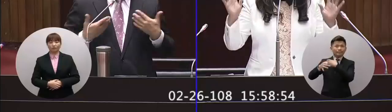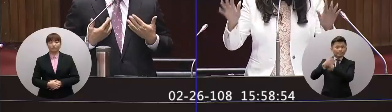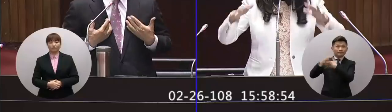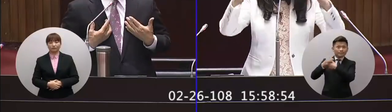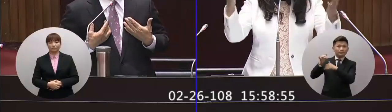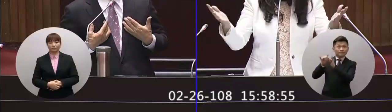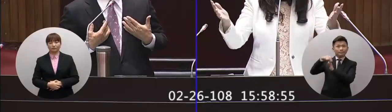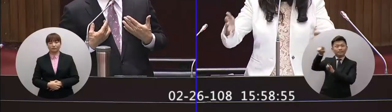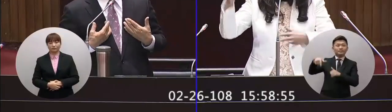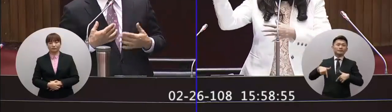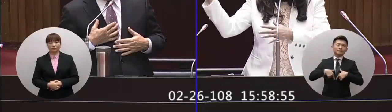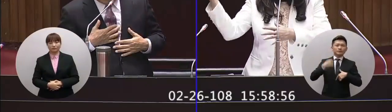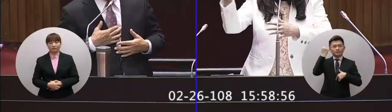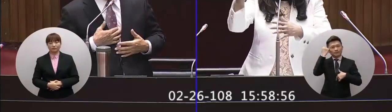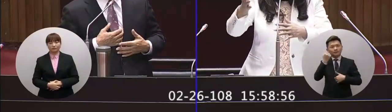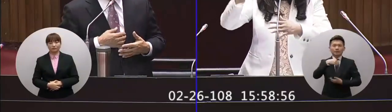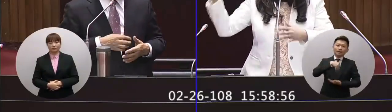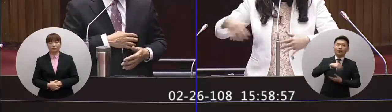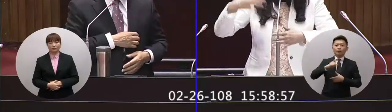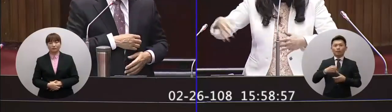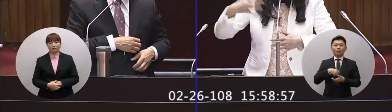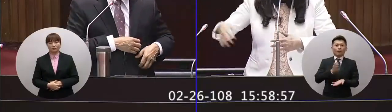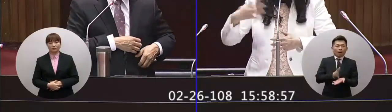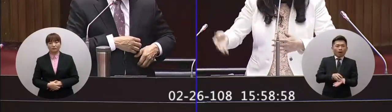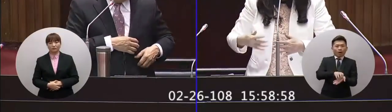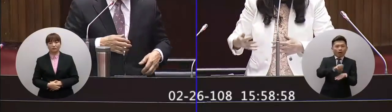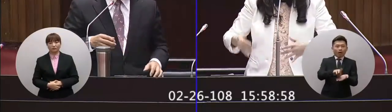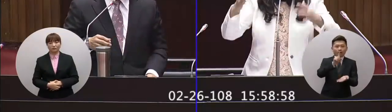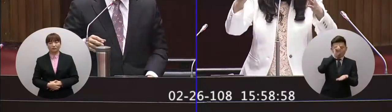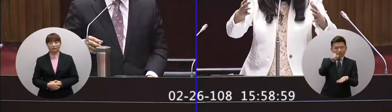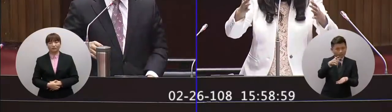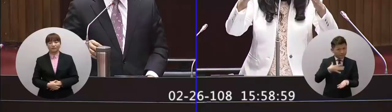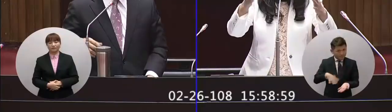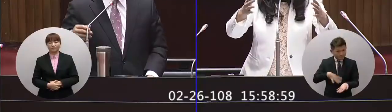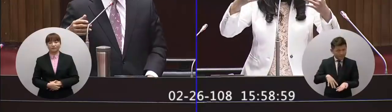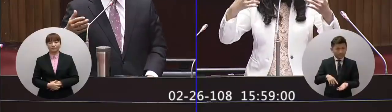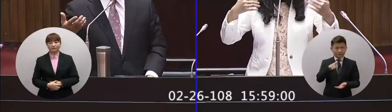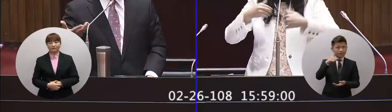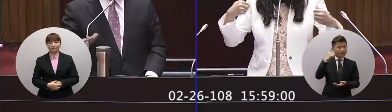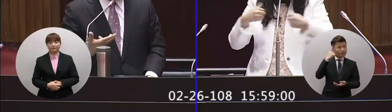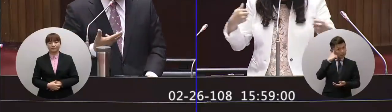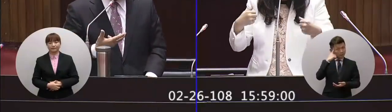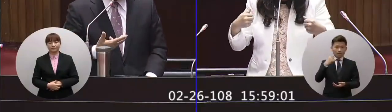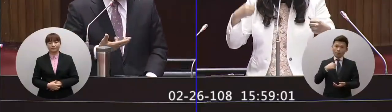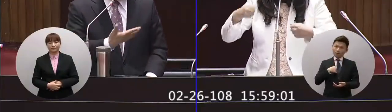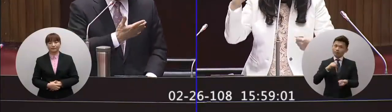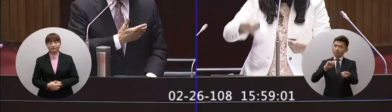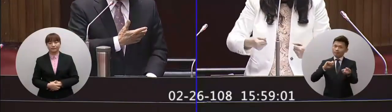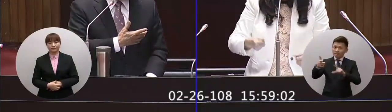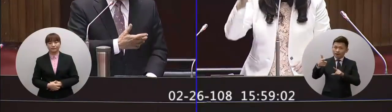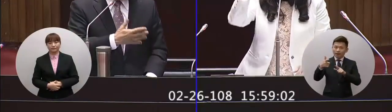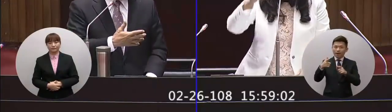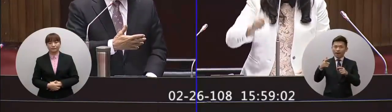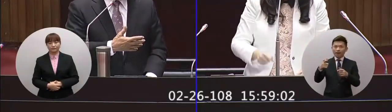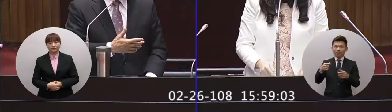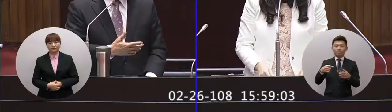心聲大家那麼關心的問題嘛所以我就說我來回答多先了解我們的心聲然後院長你的看法跟我有差距的時候我們